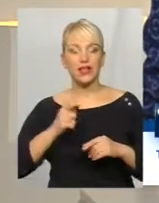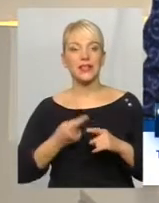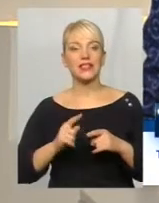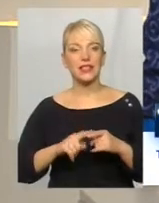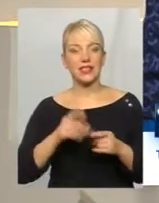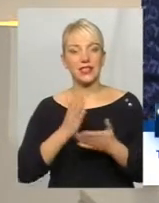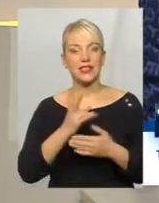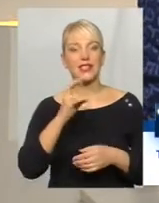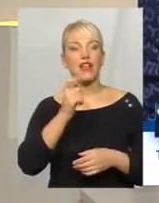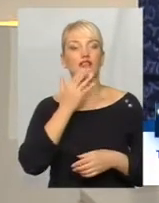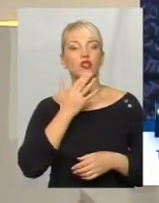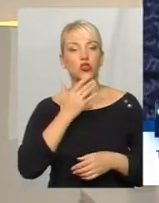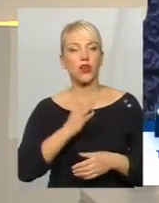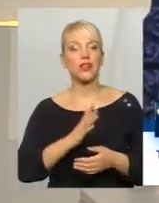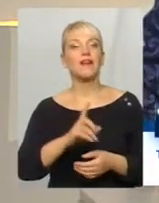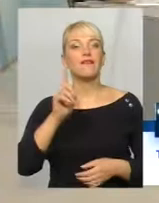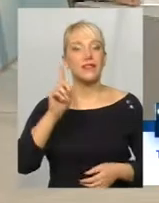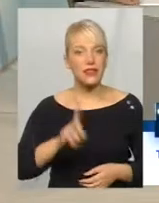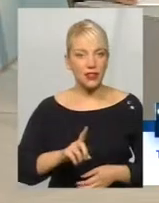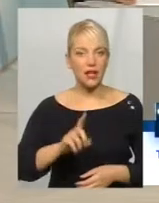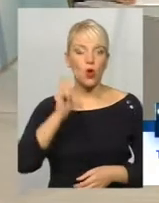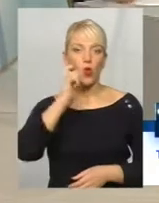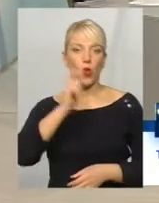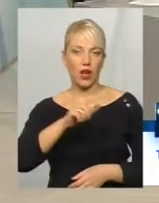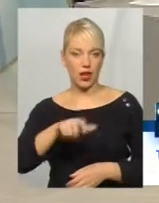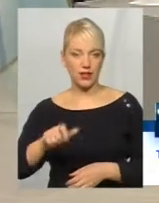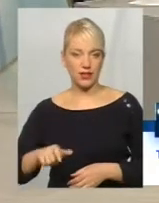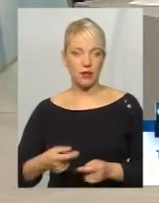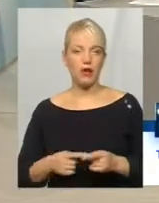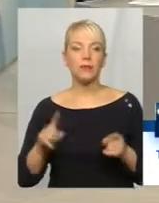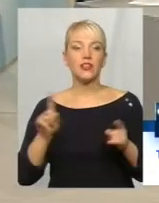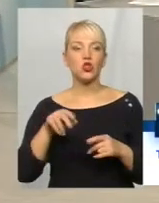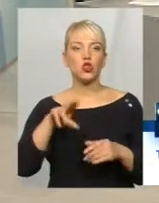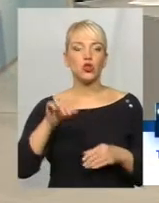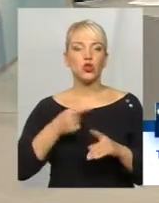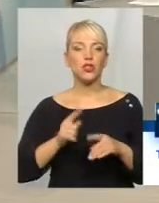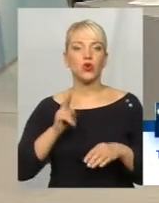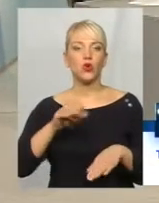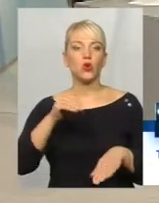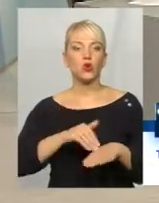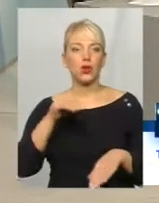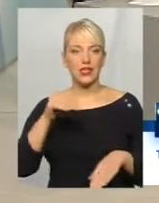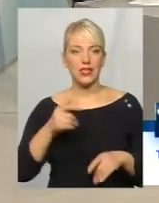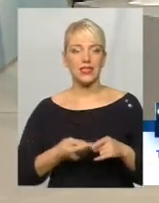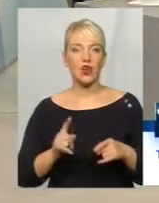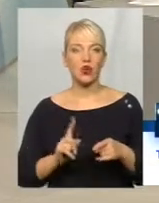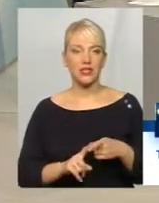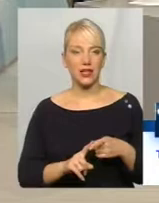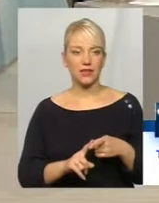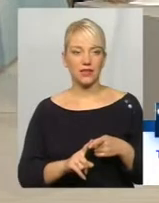за національністю все-таки українцями. Що ж до тих, кого торкнеться оцей,